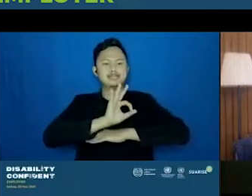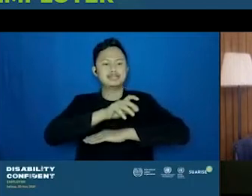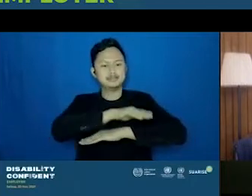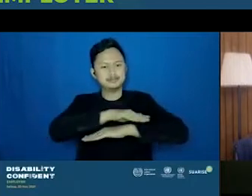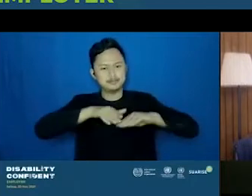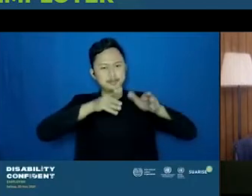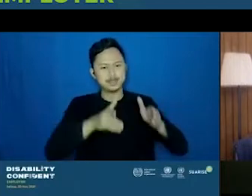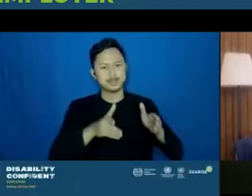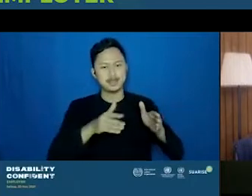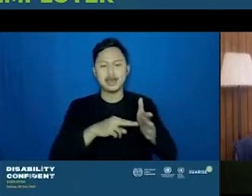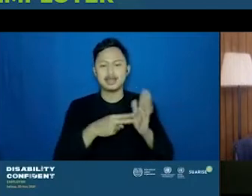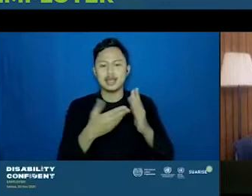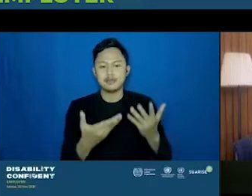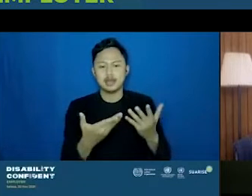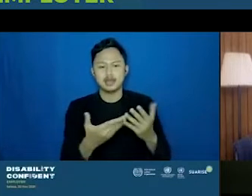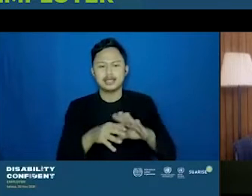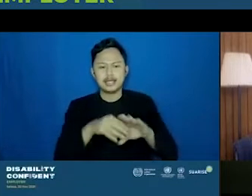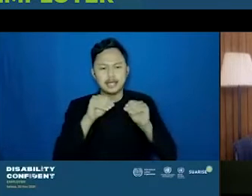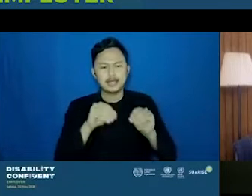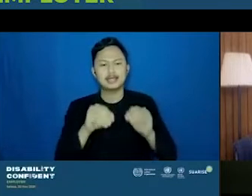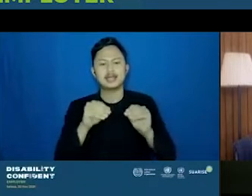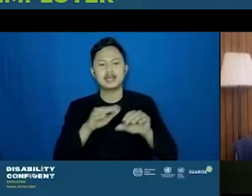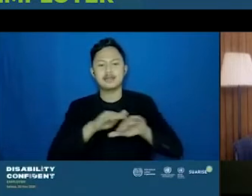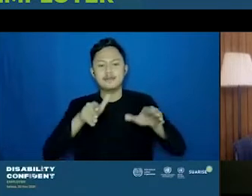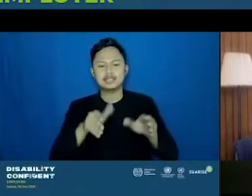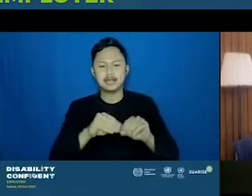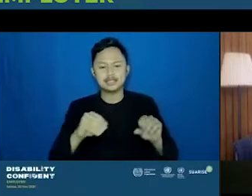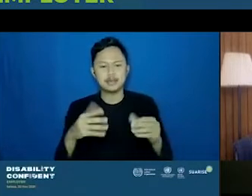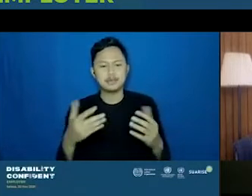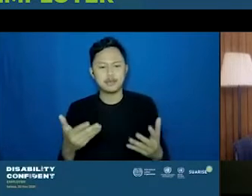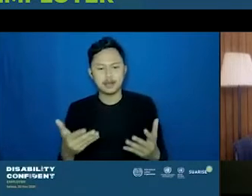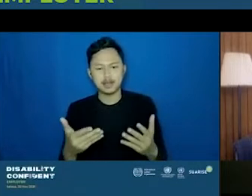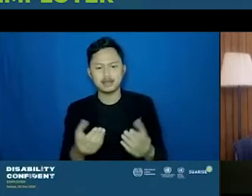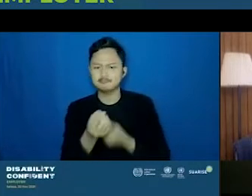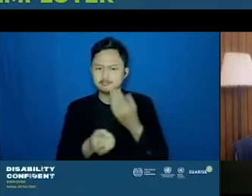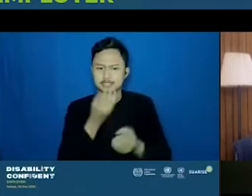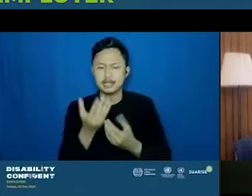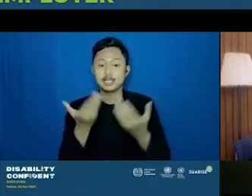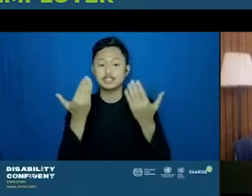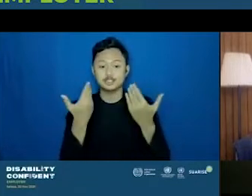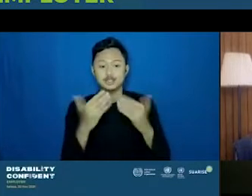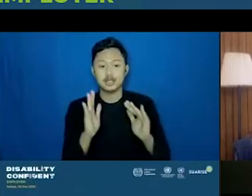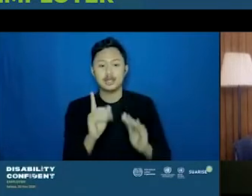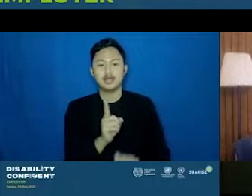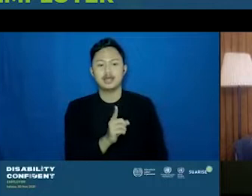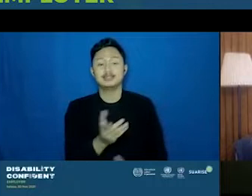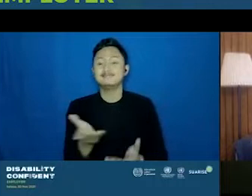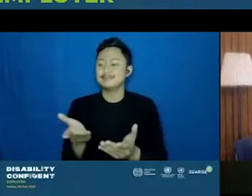orientasi meja, meja kerja adalah seperti itu. Nah, kami... Silahkan, silahkan.